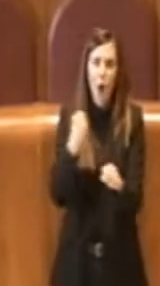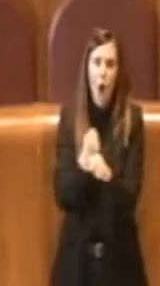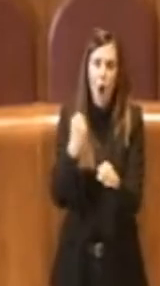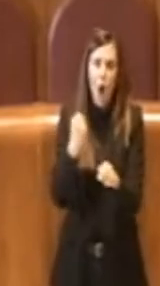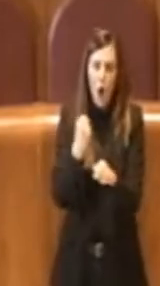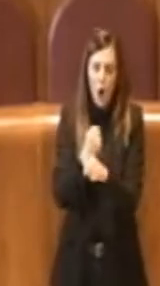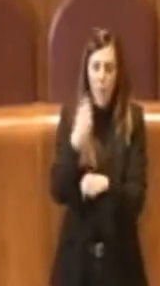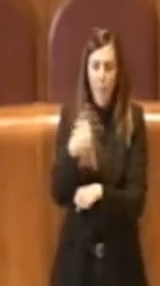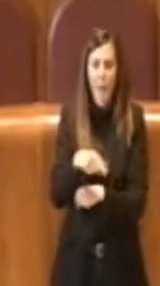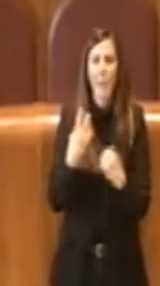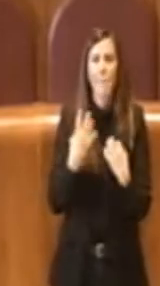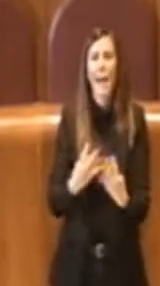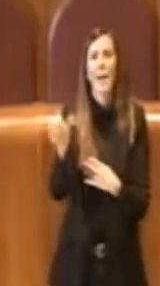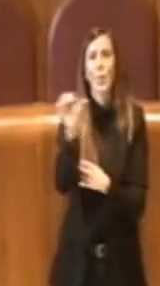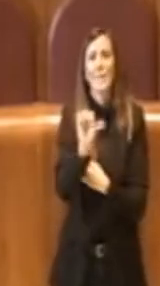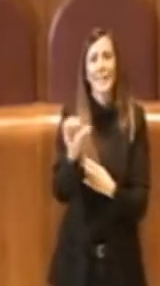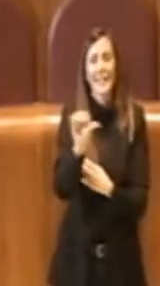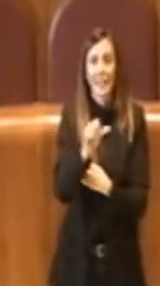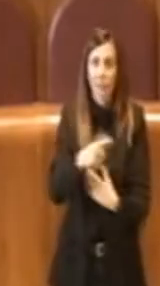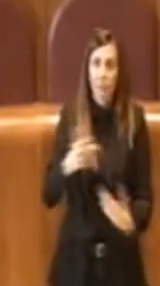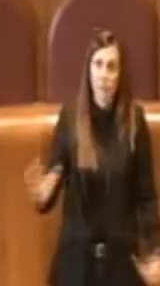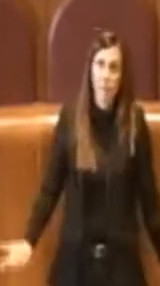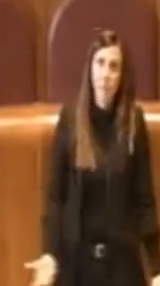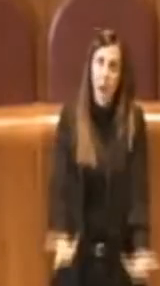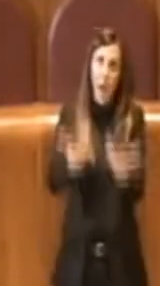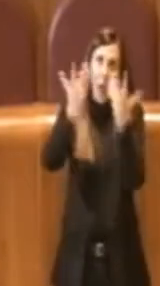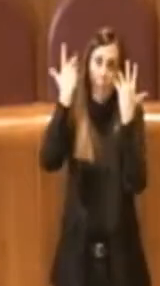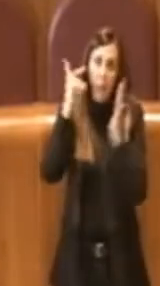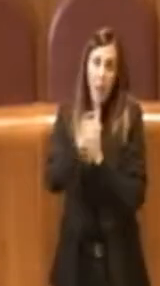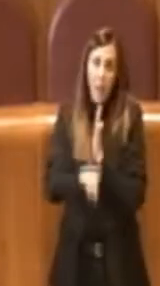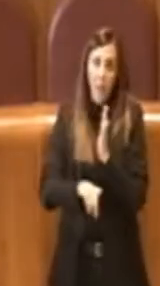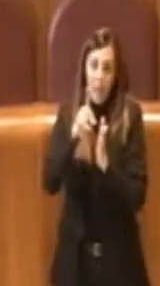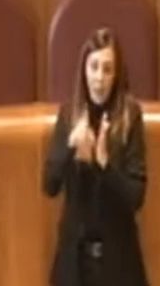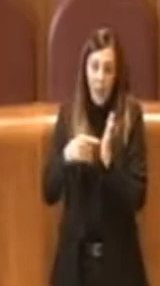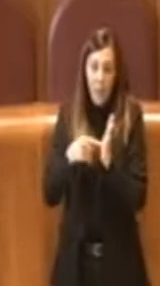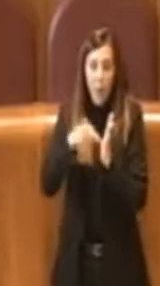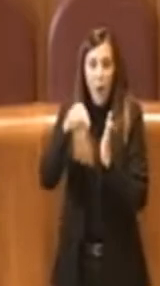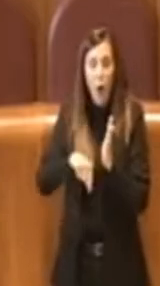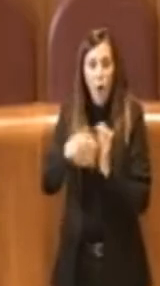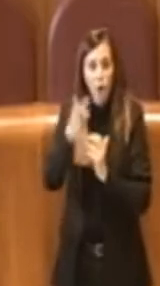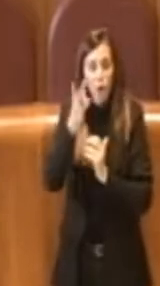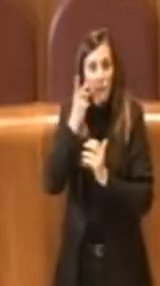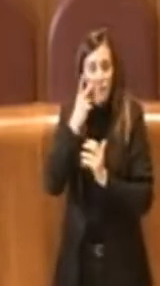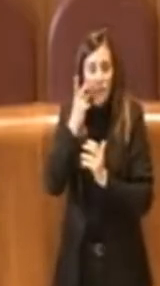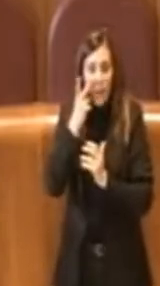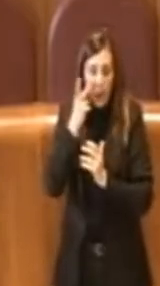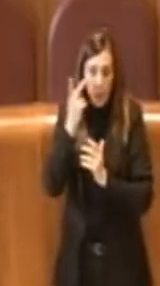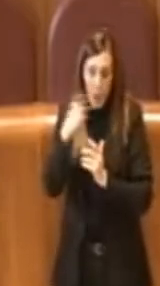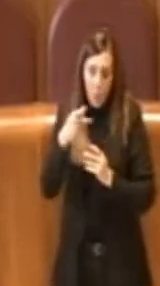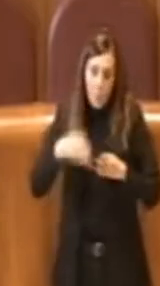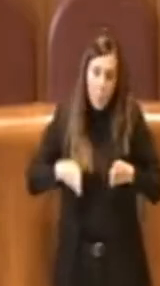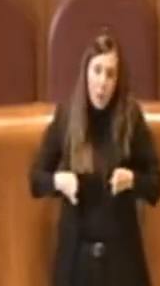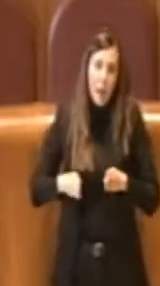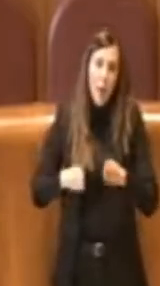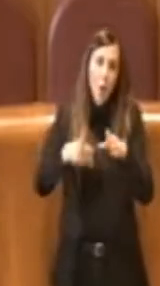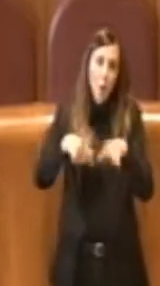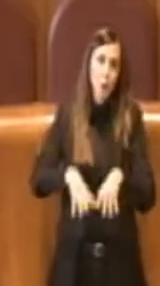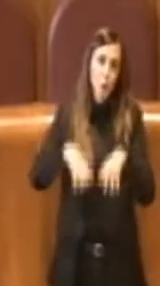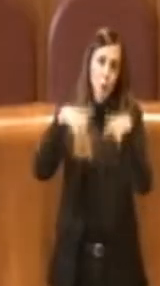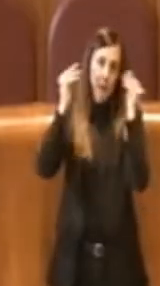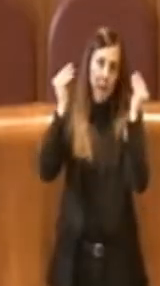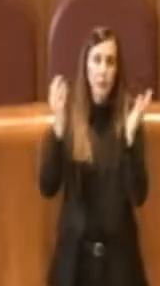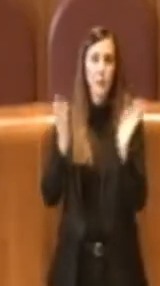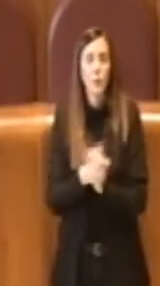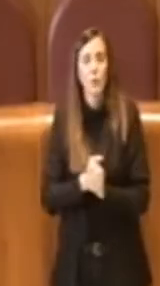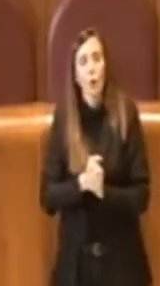oggi questa delibera vede finalmente insomma, come dire, all'inizio di un percorso importante, io ovviamente sottolineo dal punto